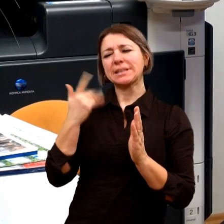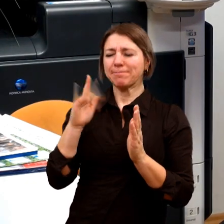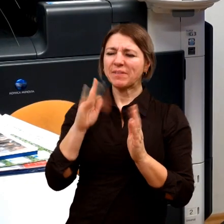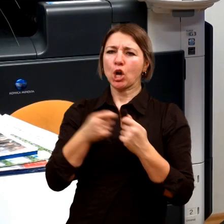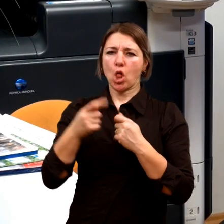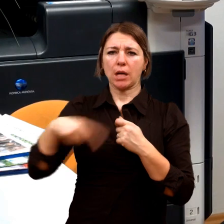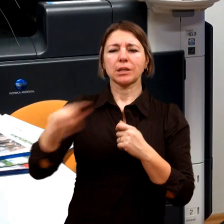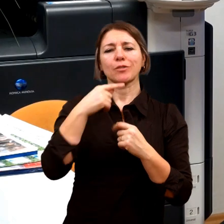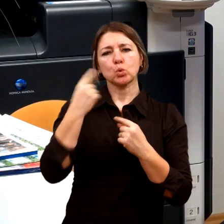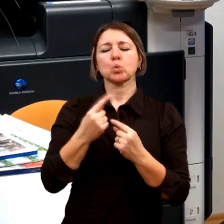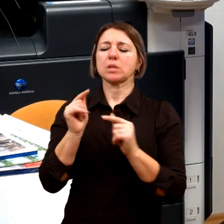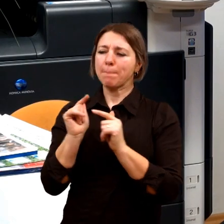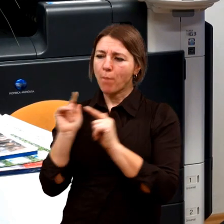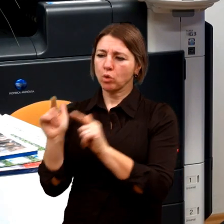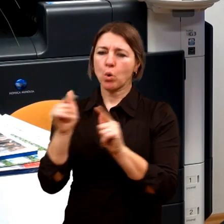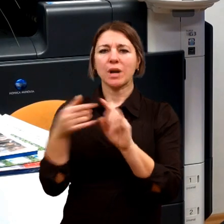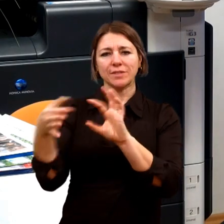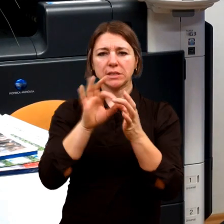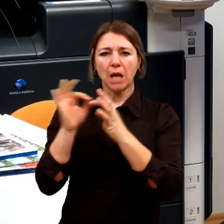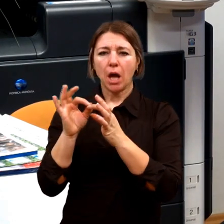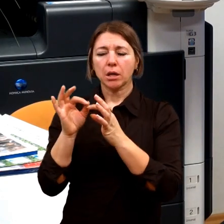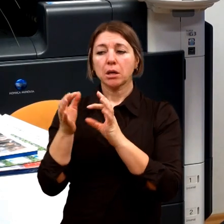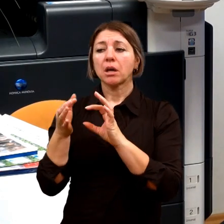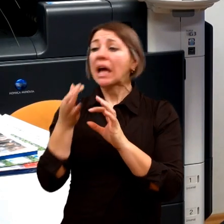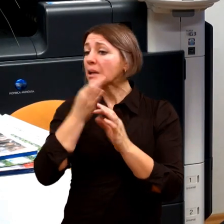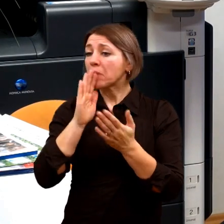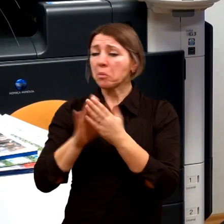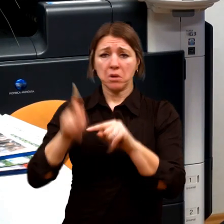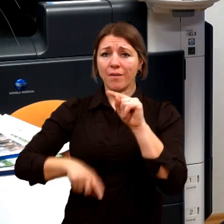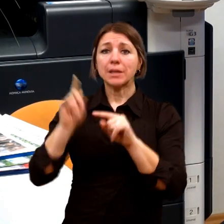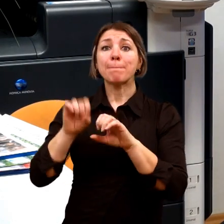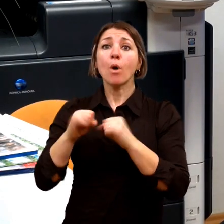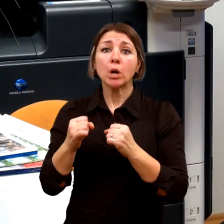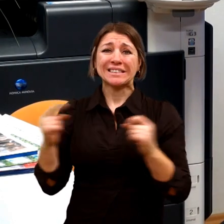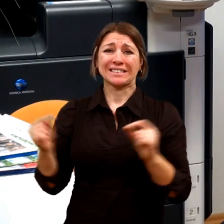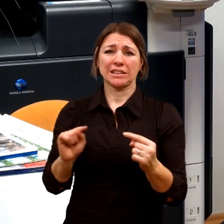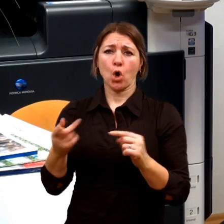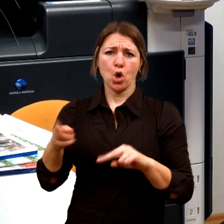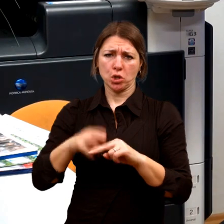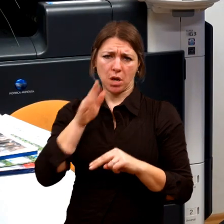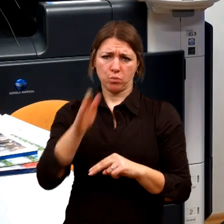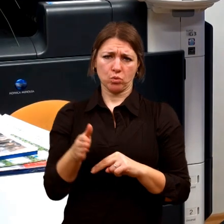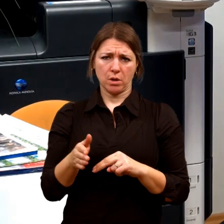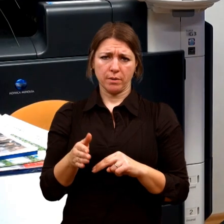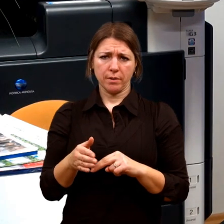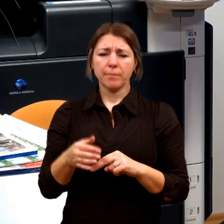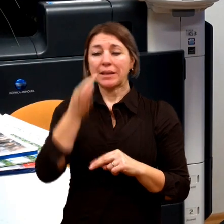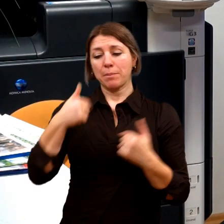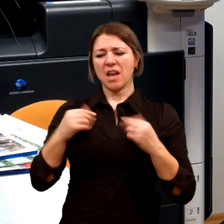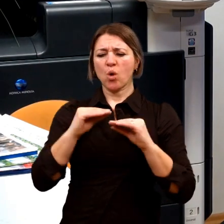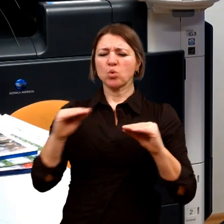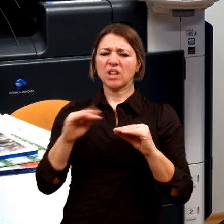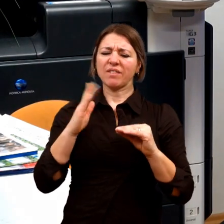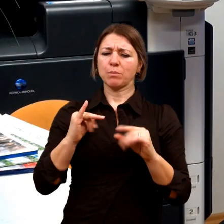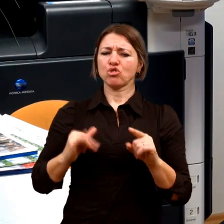nepomůže, tak to neublíží. Jestli budu já zlepšovat svůj vztah jako učitele k vám jako k žákovi,